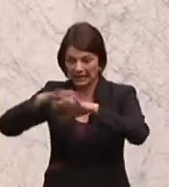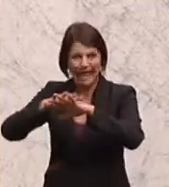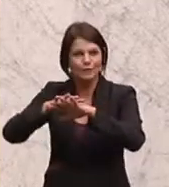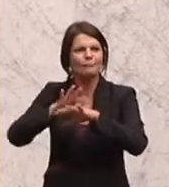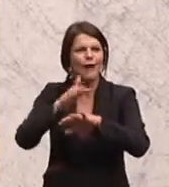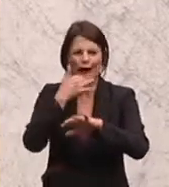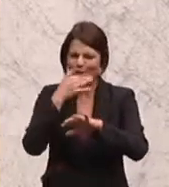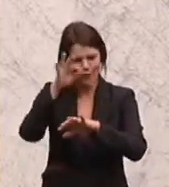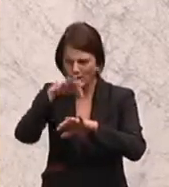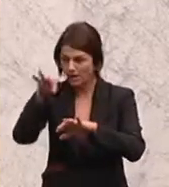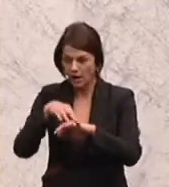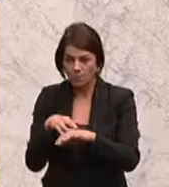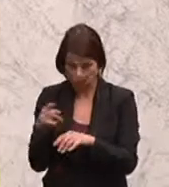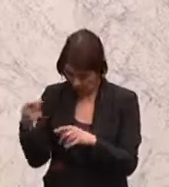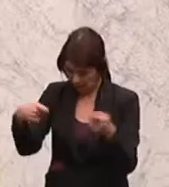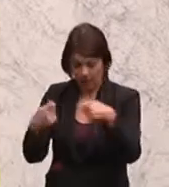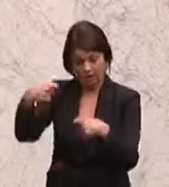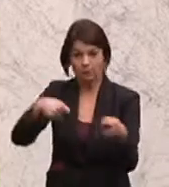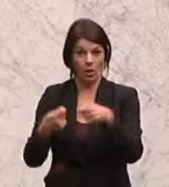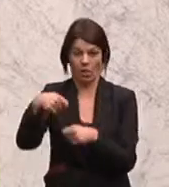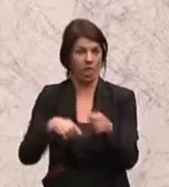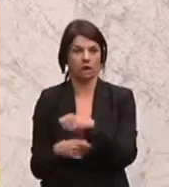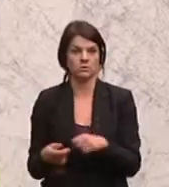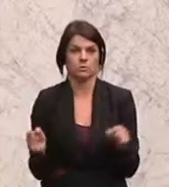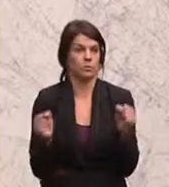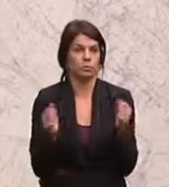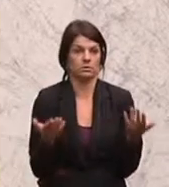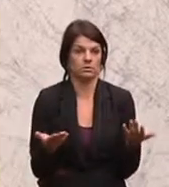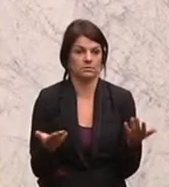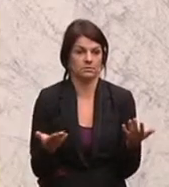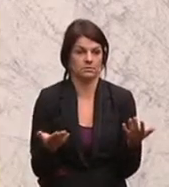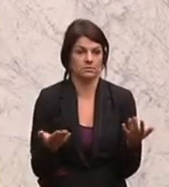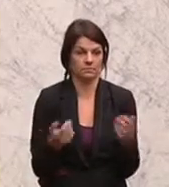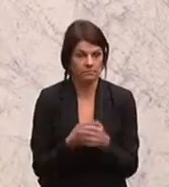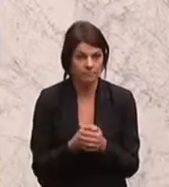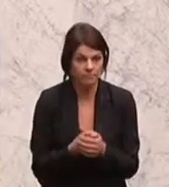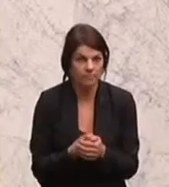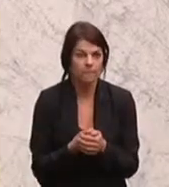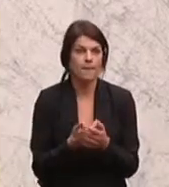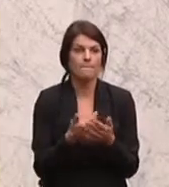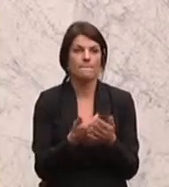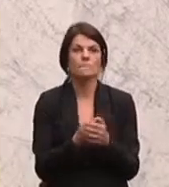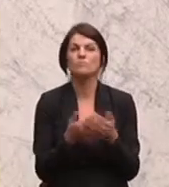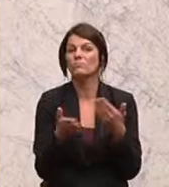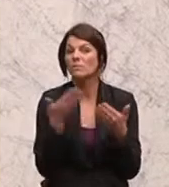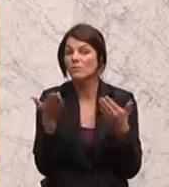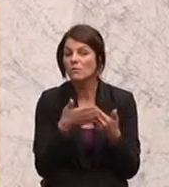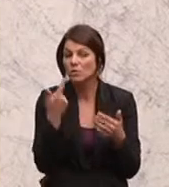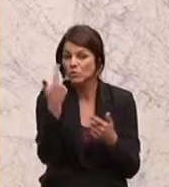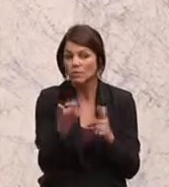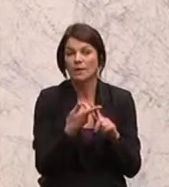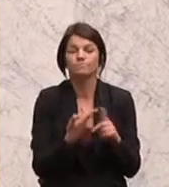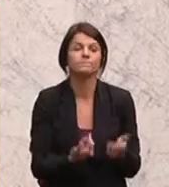durchschaubares Netz im Vergleich zu der Finanzierung im Gesundheitswesen. Beispiel 2.